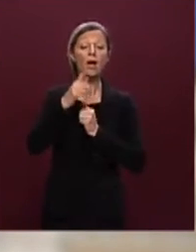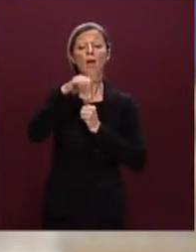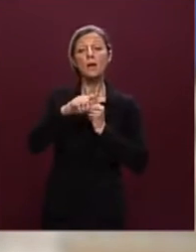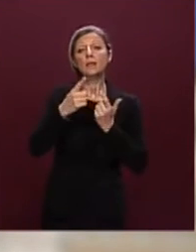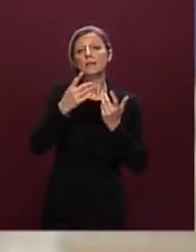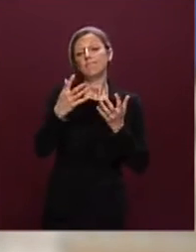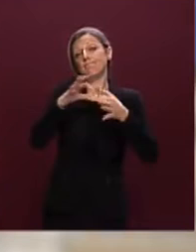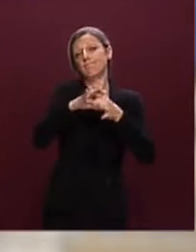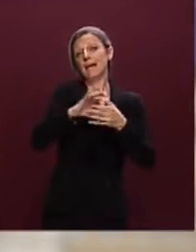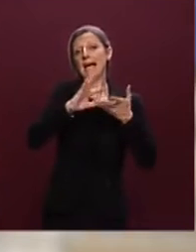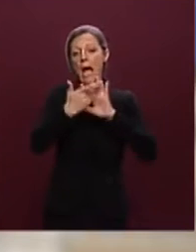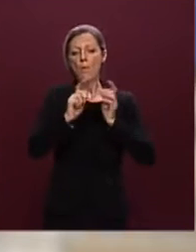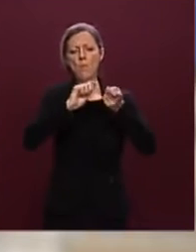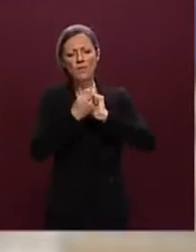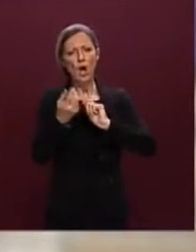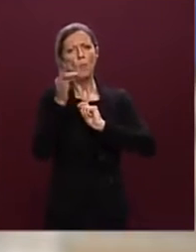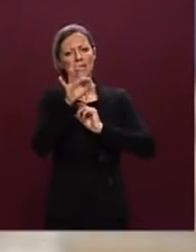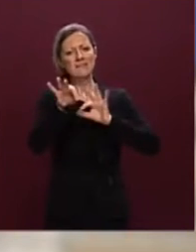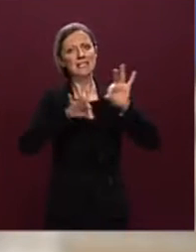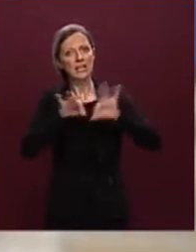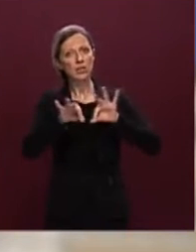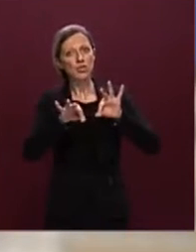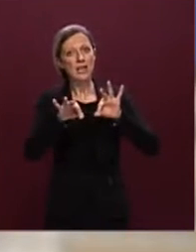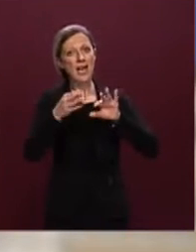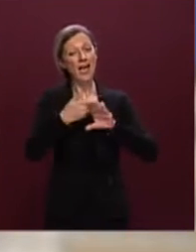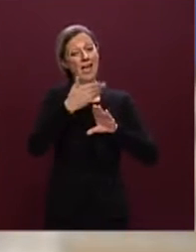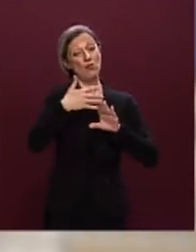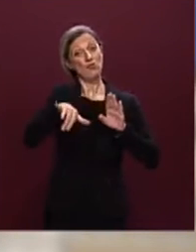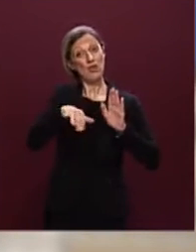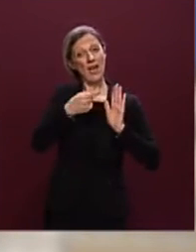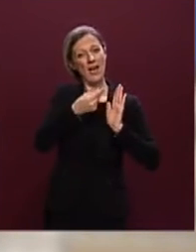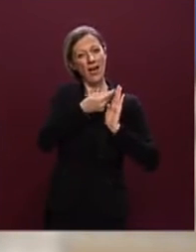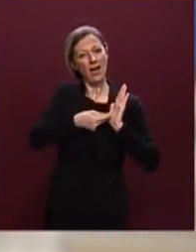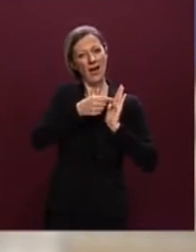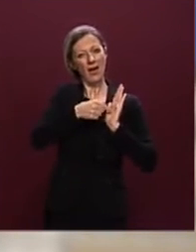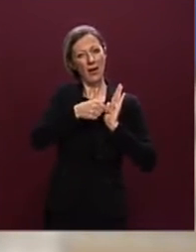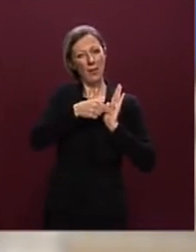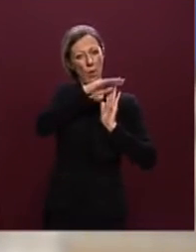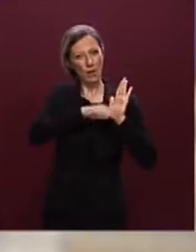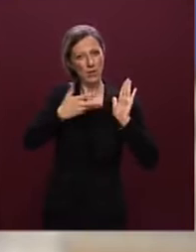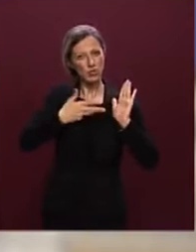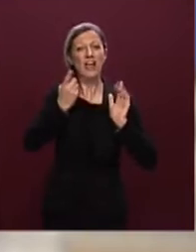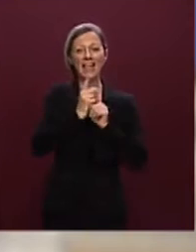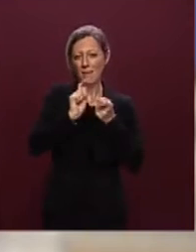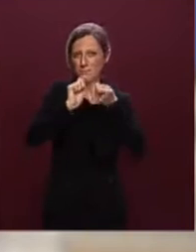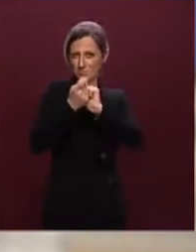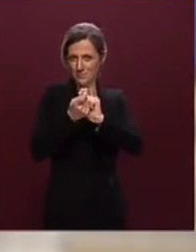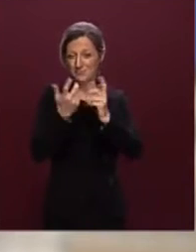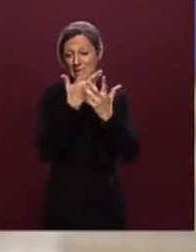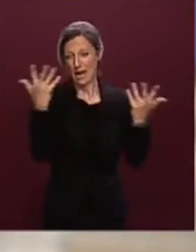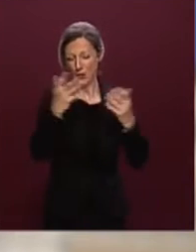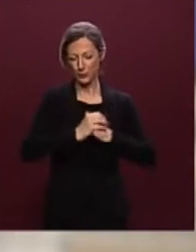modifica degli obiettivi e delle strategie che sono stati individuati all'interno di questa programmazione. Ora, è evidente che